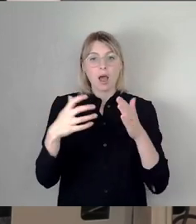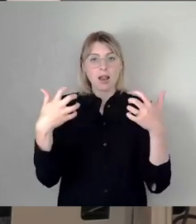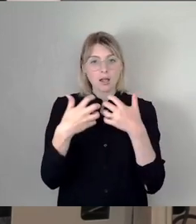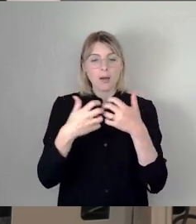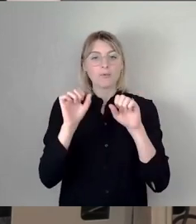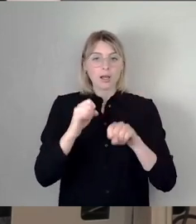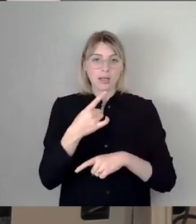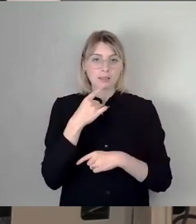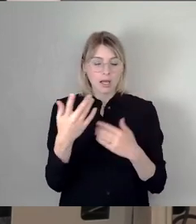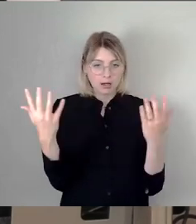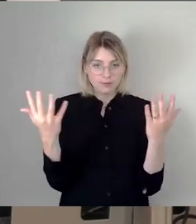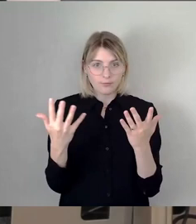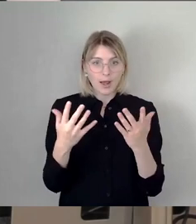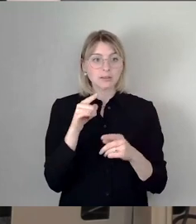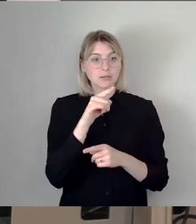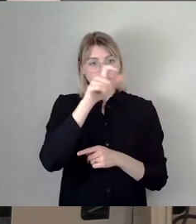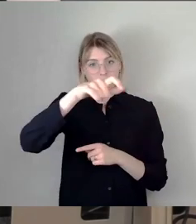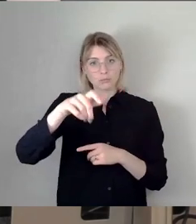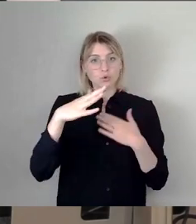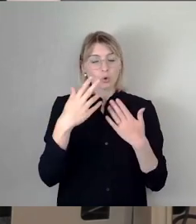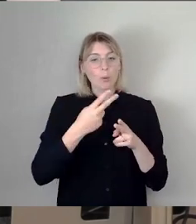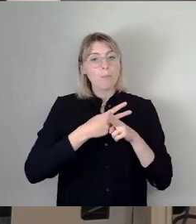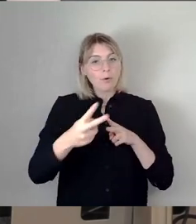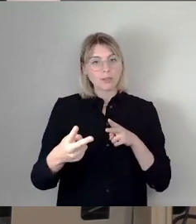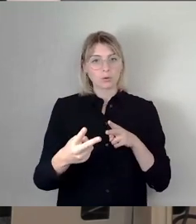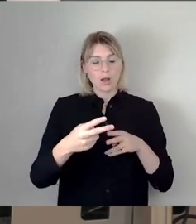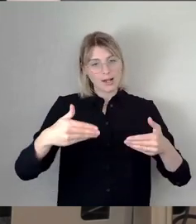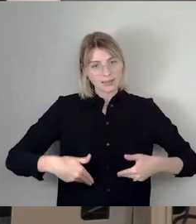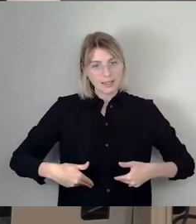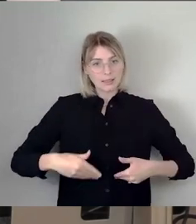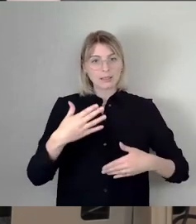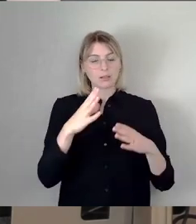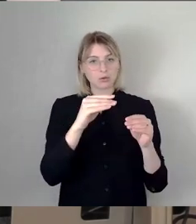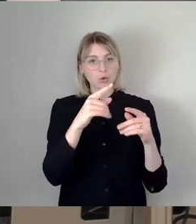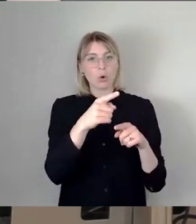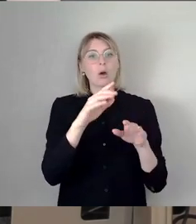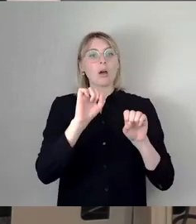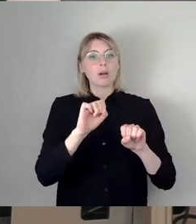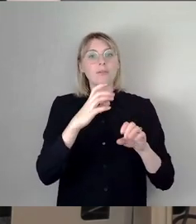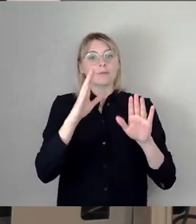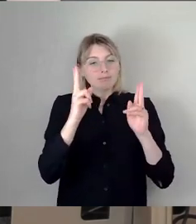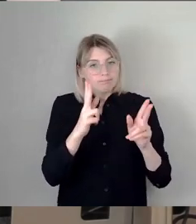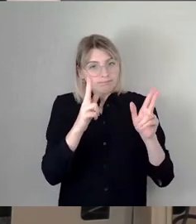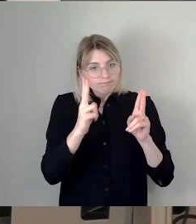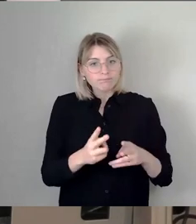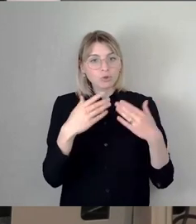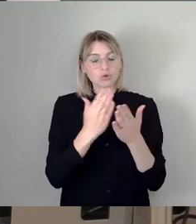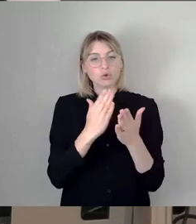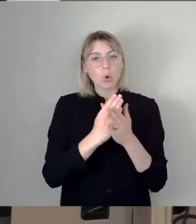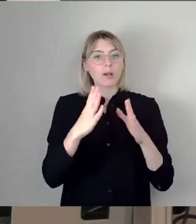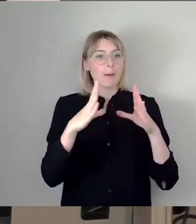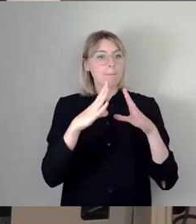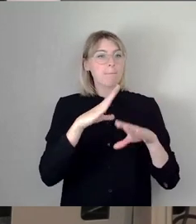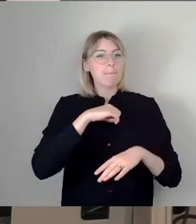die auf professionelle Dienste zurückgreifen, sind häufig wirklich schon Mittags, Freitag am Mast. Und ich empfinde das als sehr